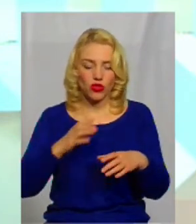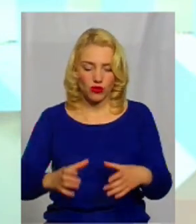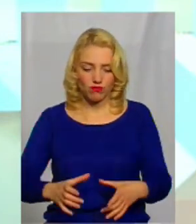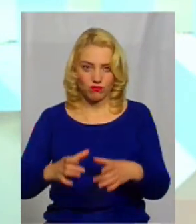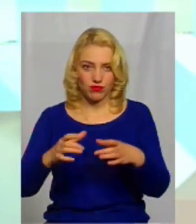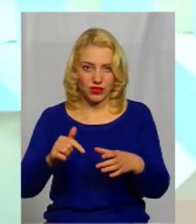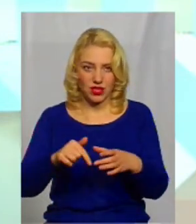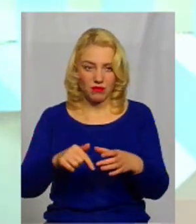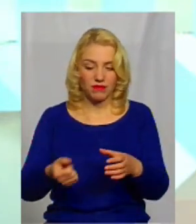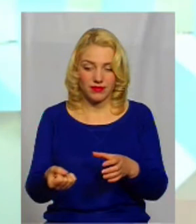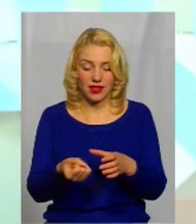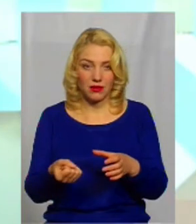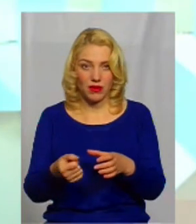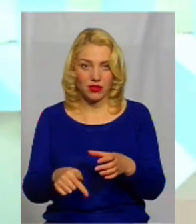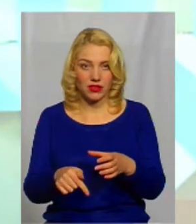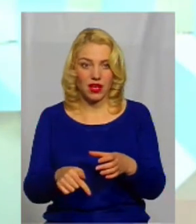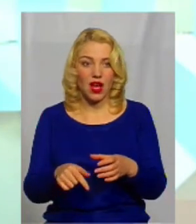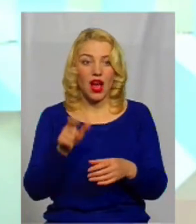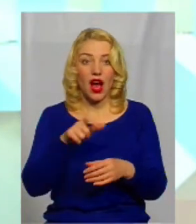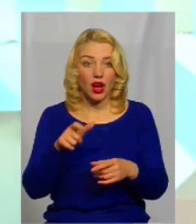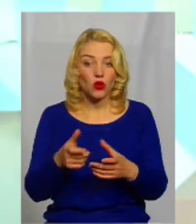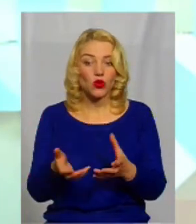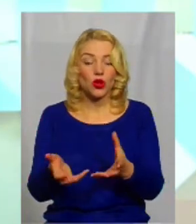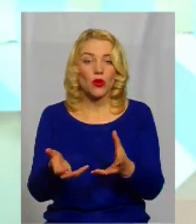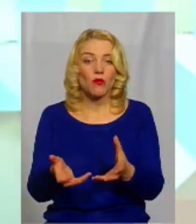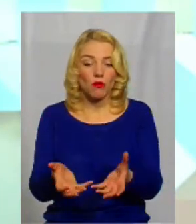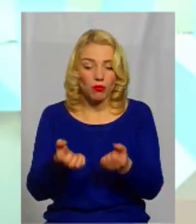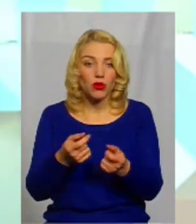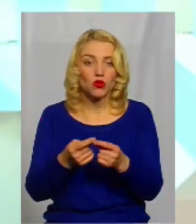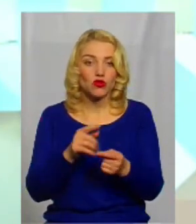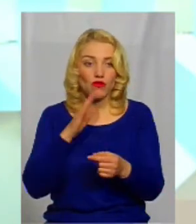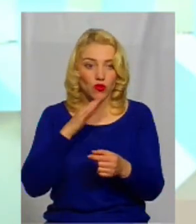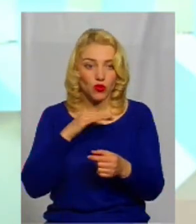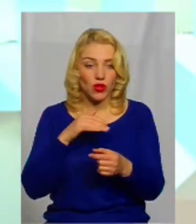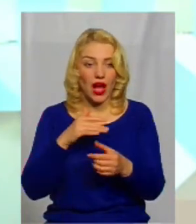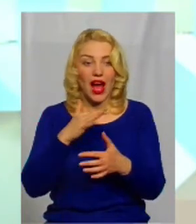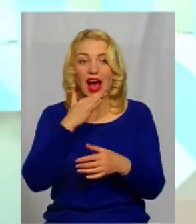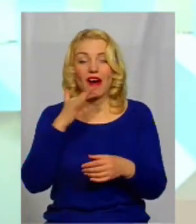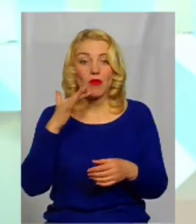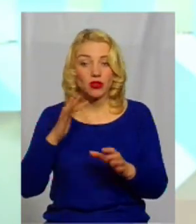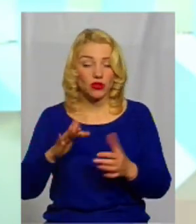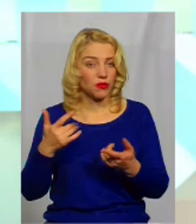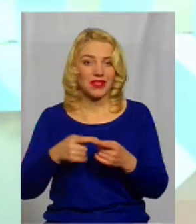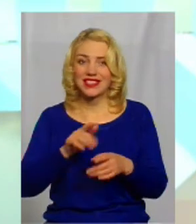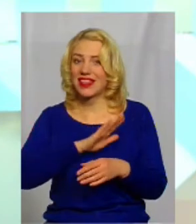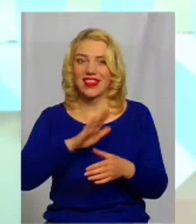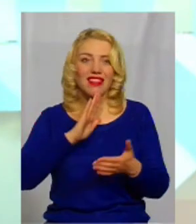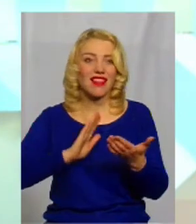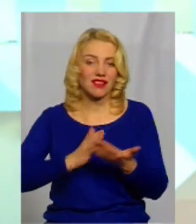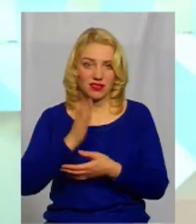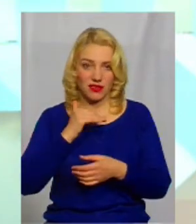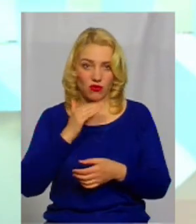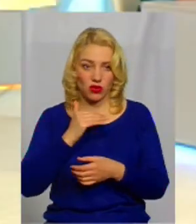доходить, і там вона тримається. І люди п'ють цю воду. Ну, і в багатьох випадках це не дуже якісна вода.